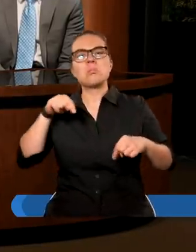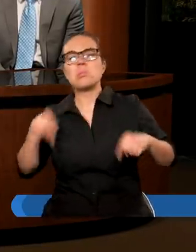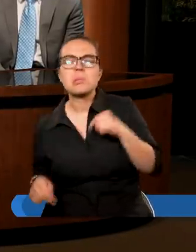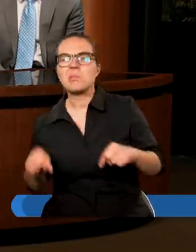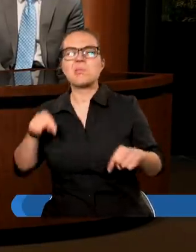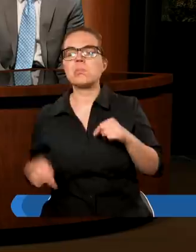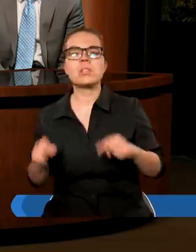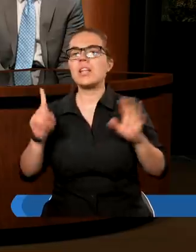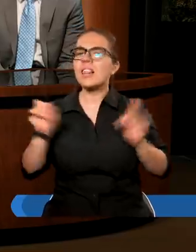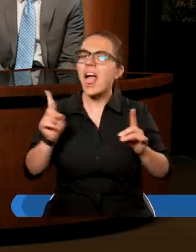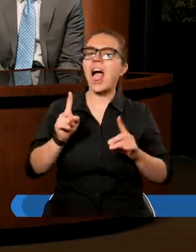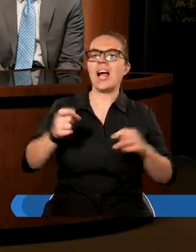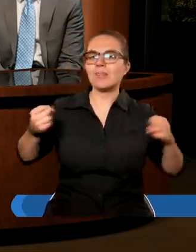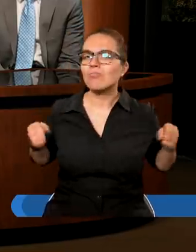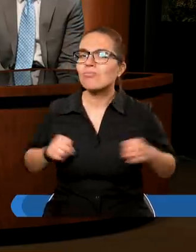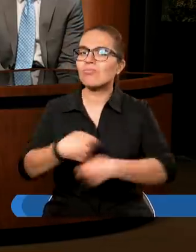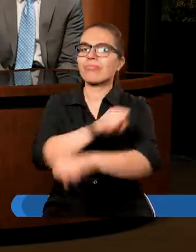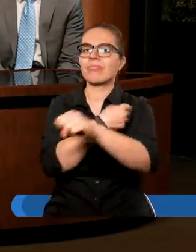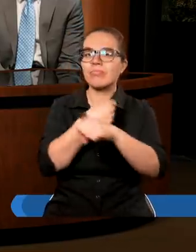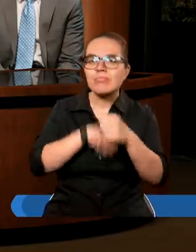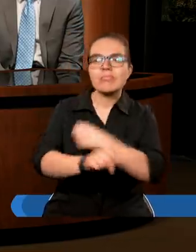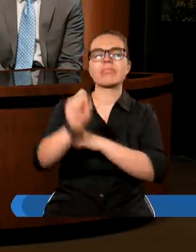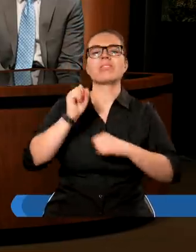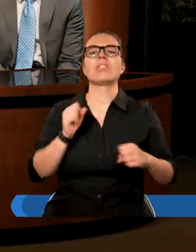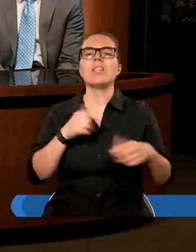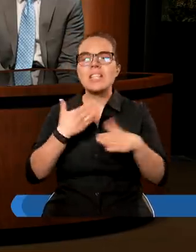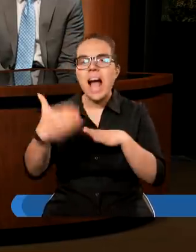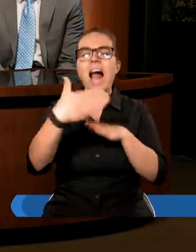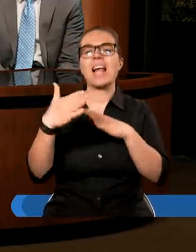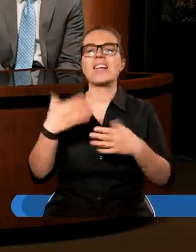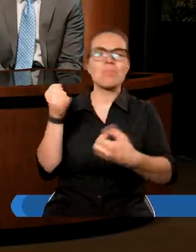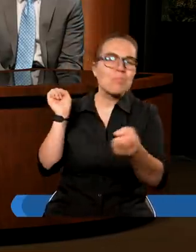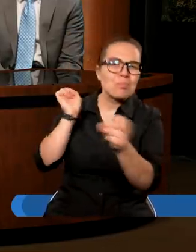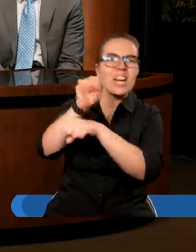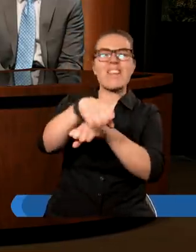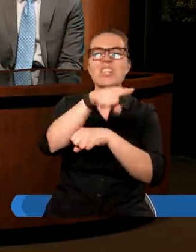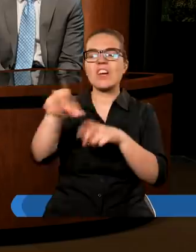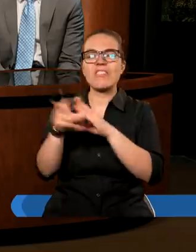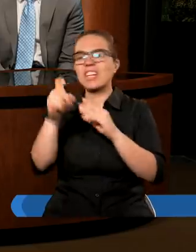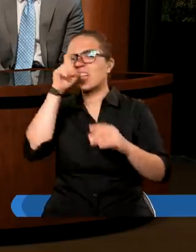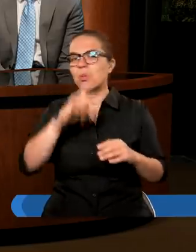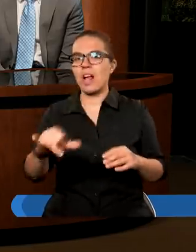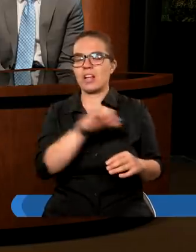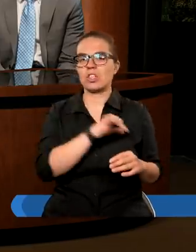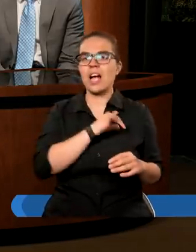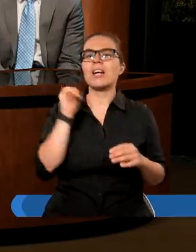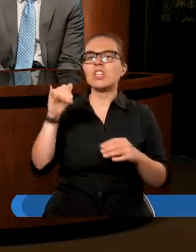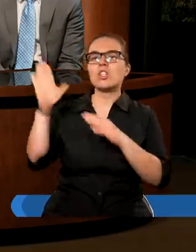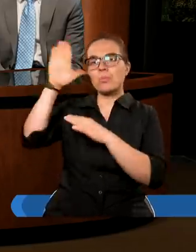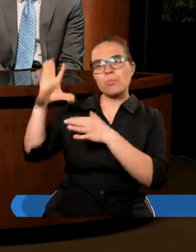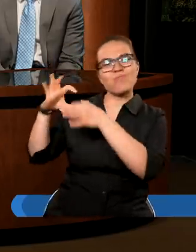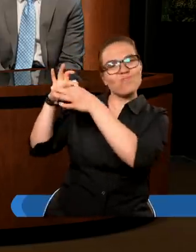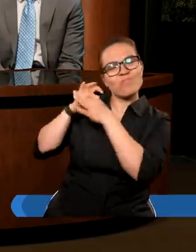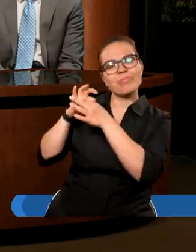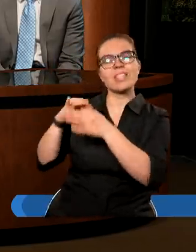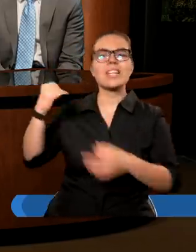Panie, pod ciężarem grzechu, który nas otacza. Prosimy Cię, Boże, bądź z